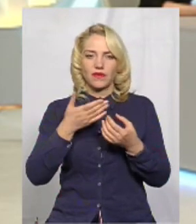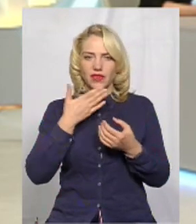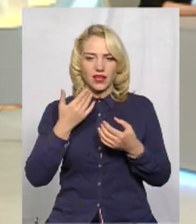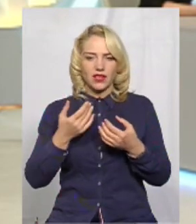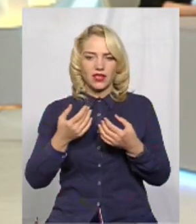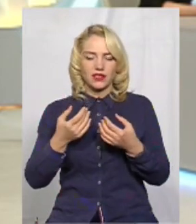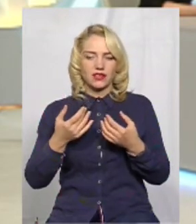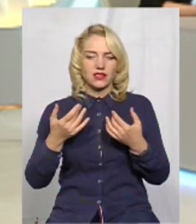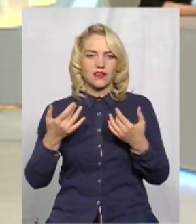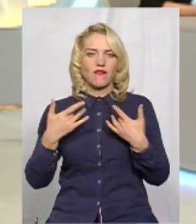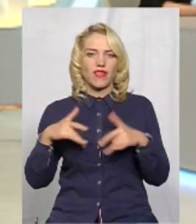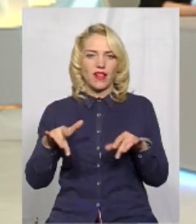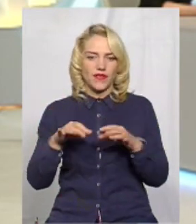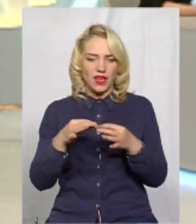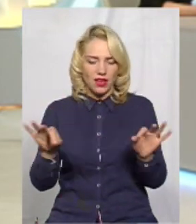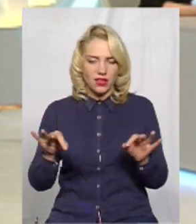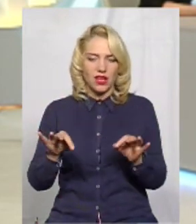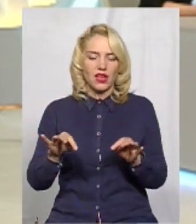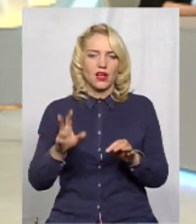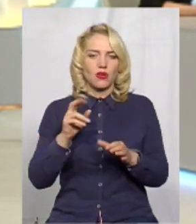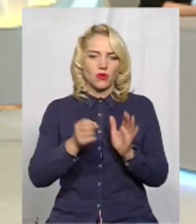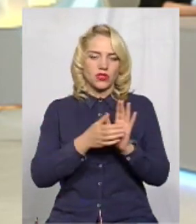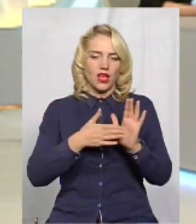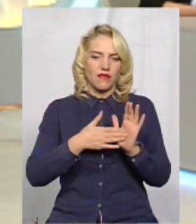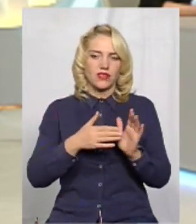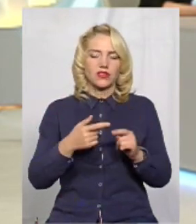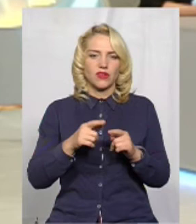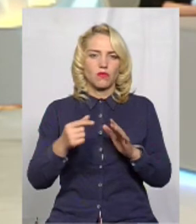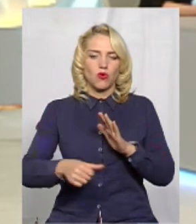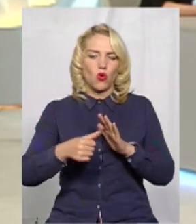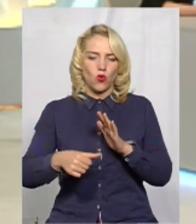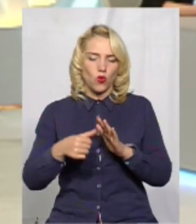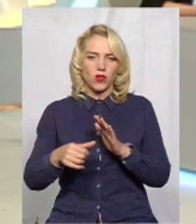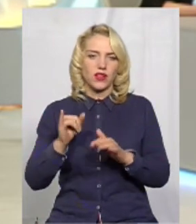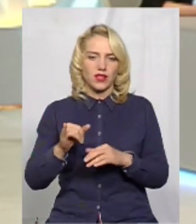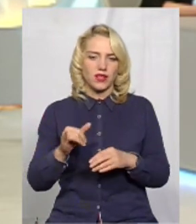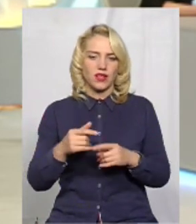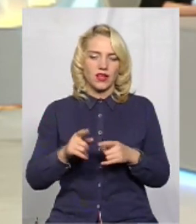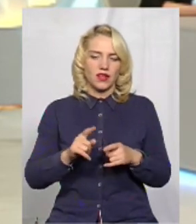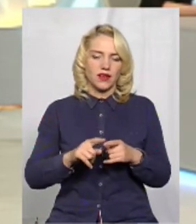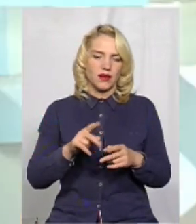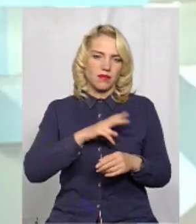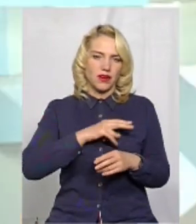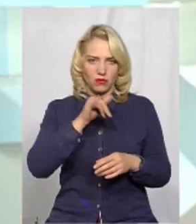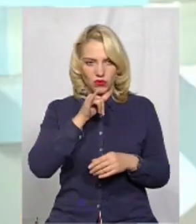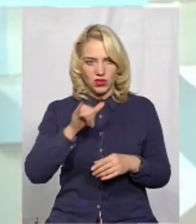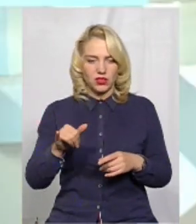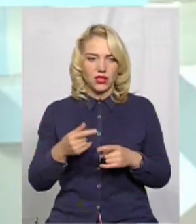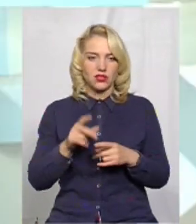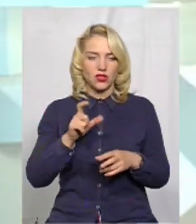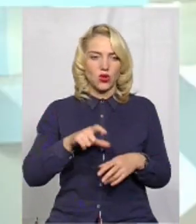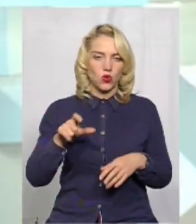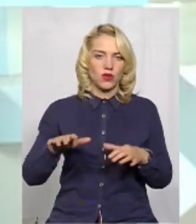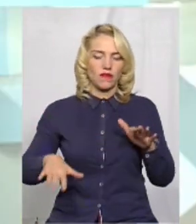і не зарахує, наприклад, премію, не нарахує, тому що прогули вже премія не має права нарахувати. І люди